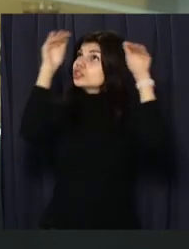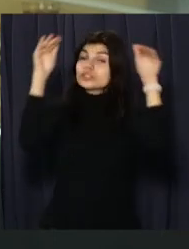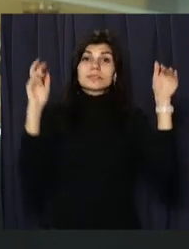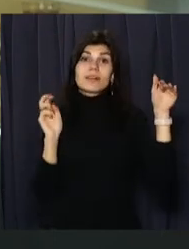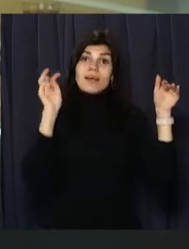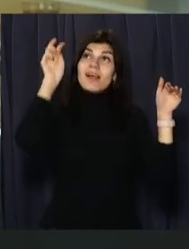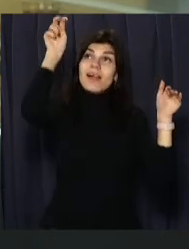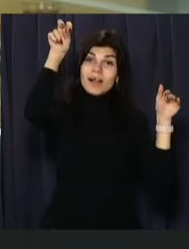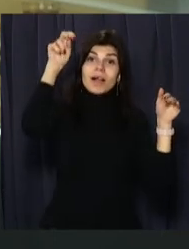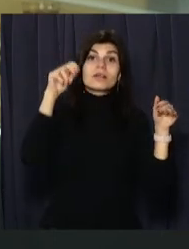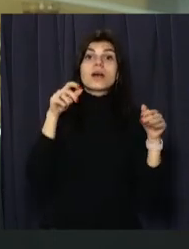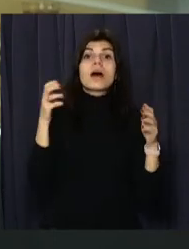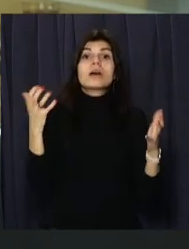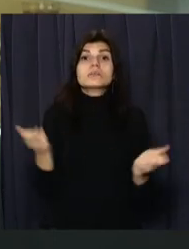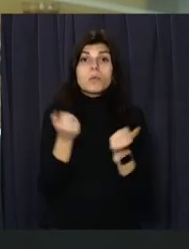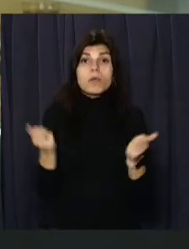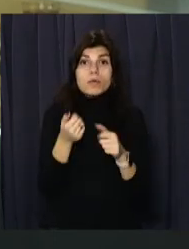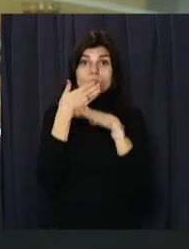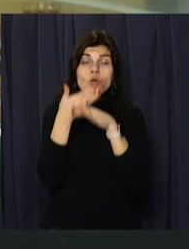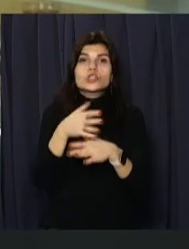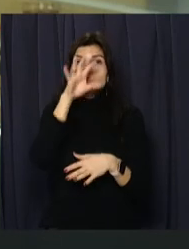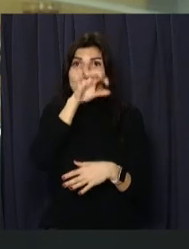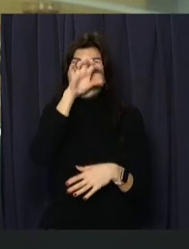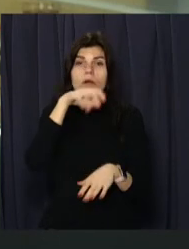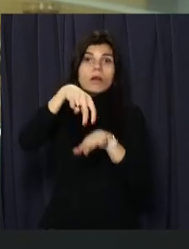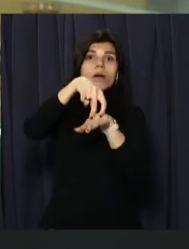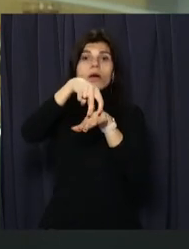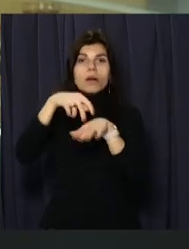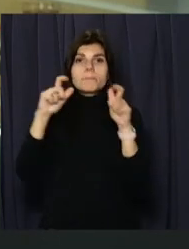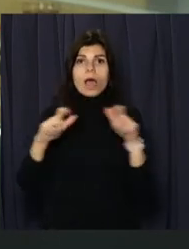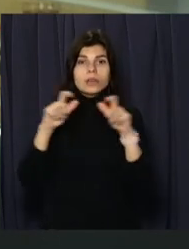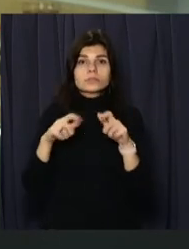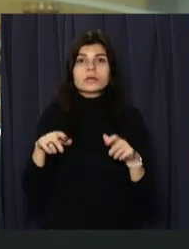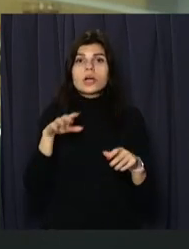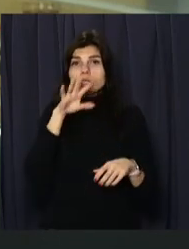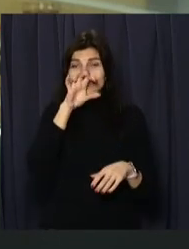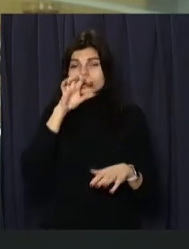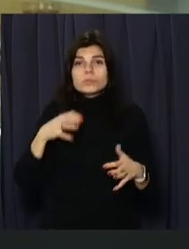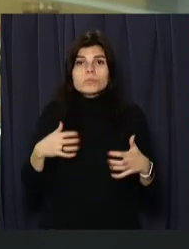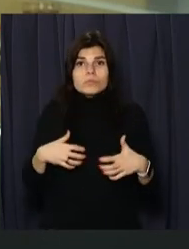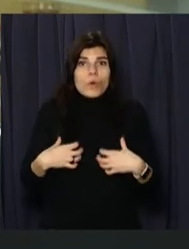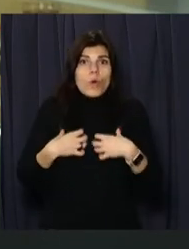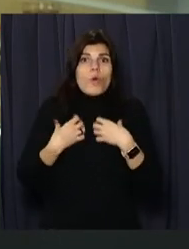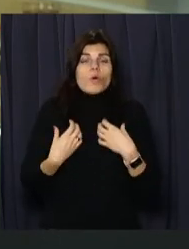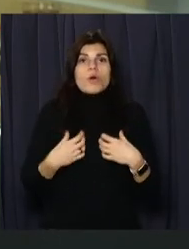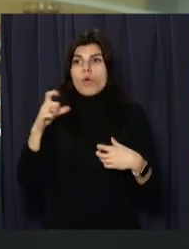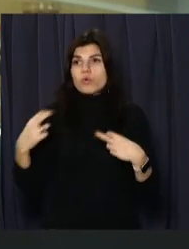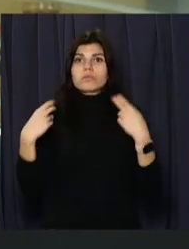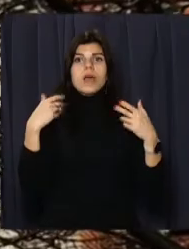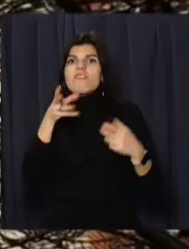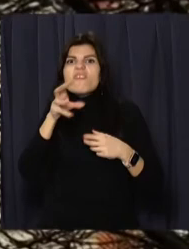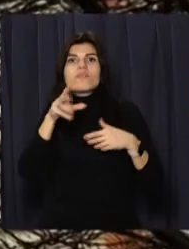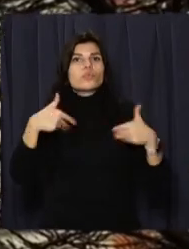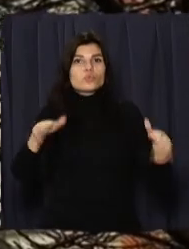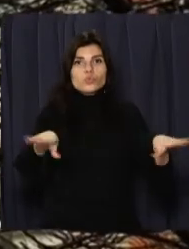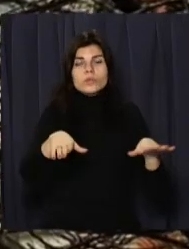ДСНСники у Дніпрі врятували собаку. Пса зняли з даху магазина. Тварина була налякана і спочатку не підпускала до себе людей.